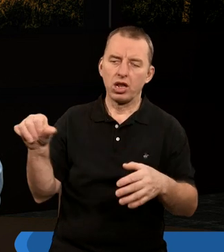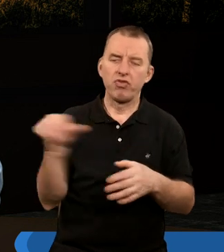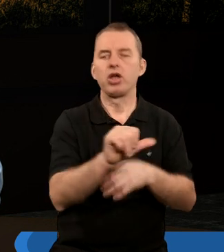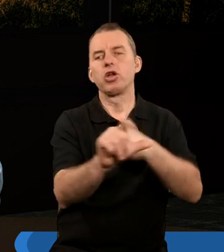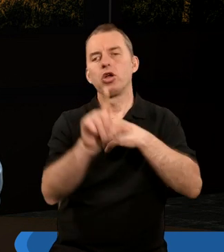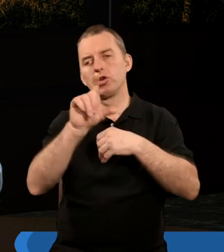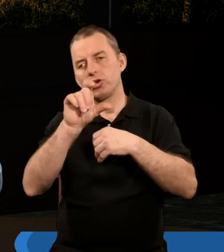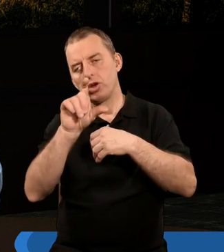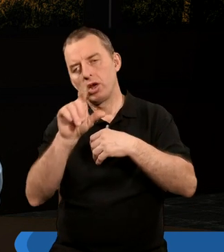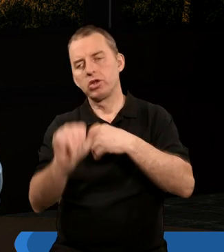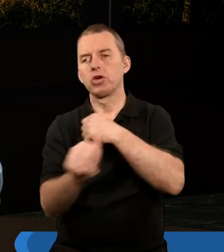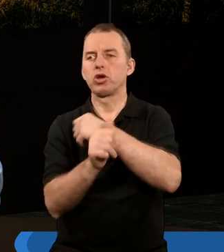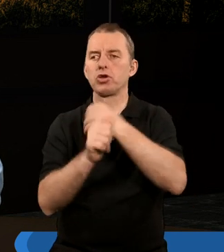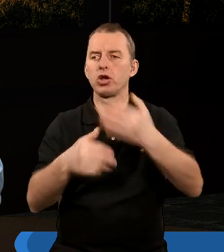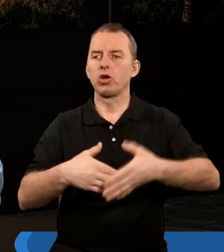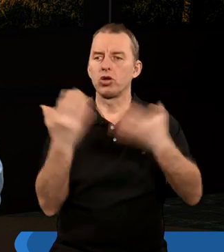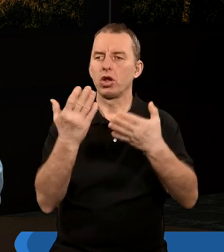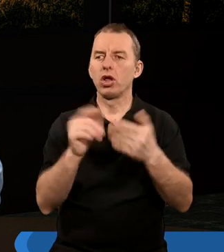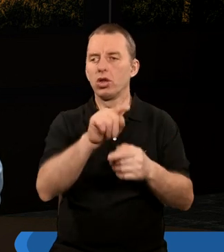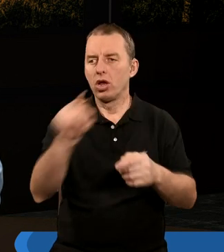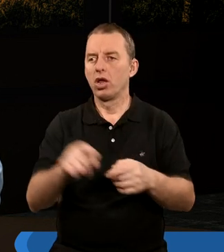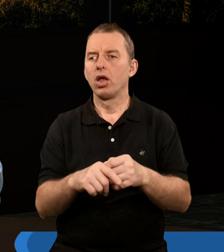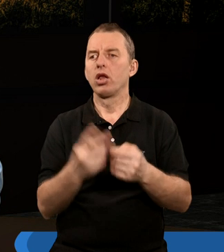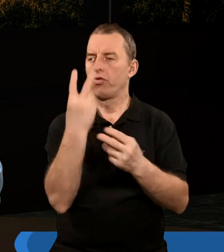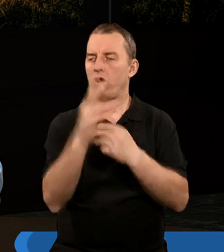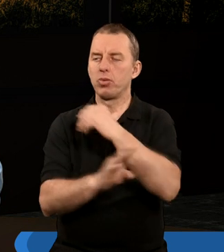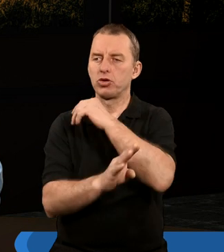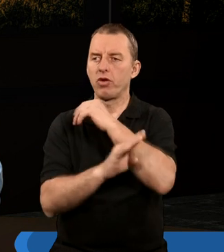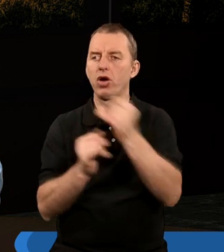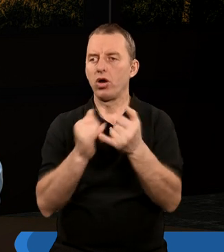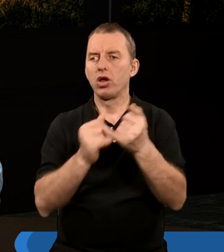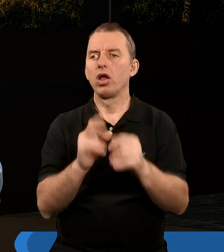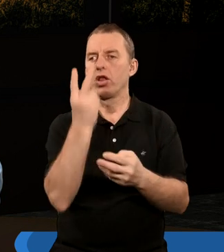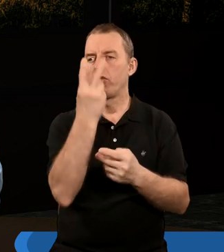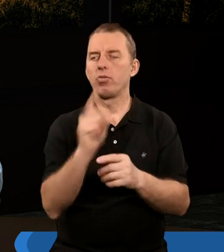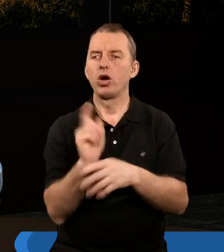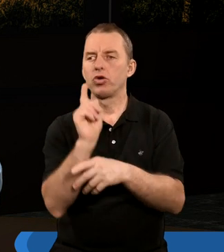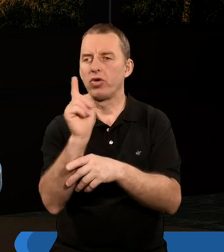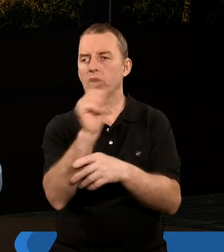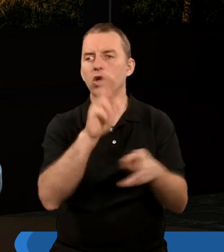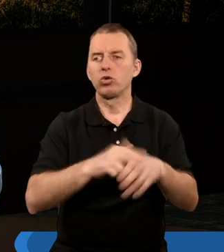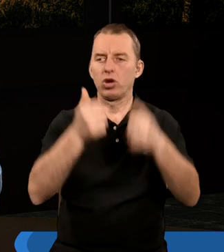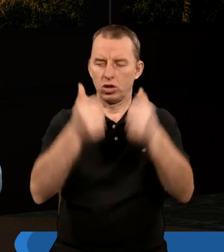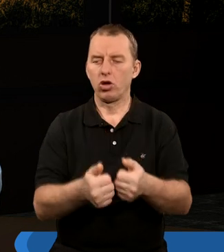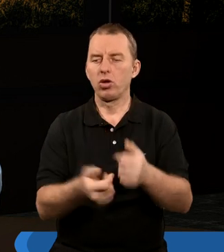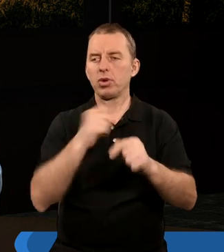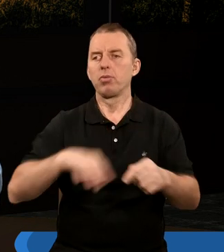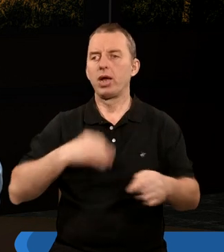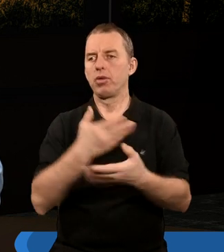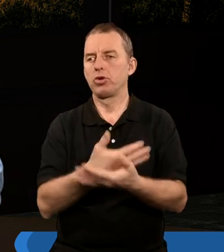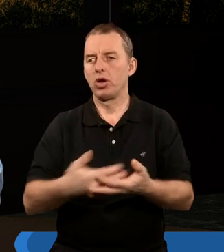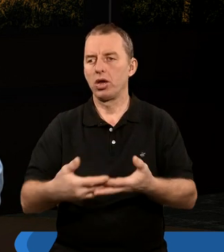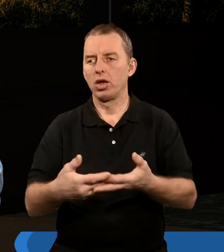1260 dni. Oni to są dwoma drzewami oliwnymi i dwoma świecznikami, które stoją przed Panem ziemi.